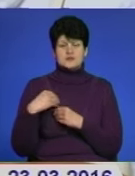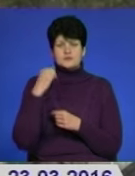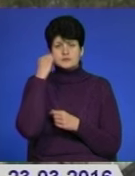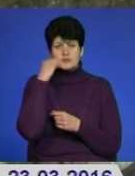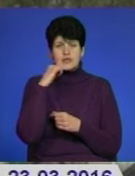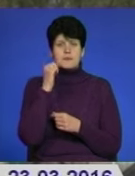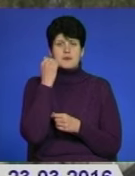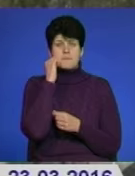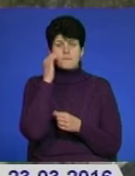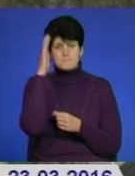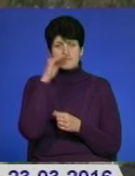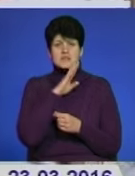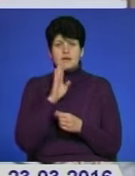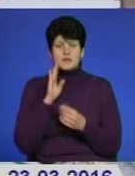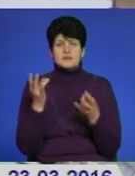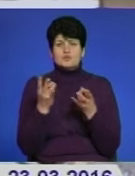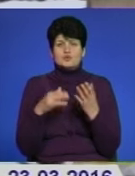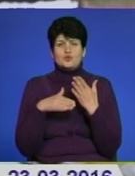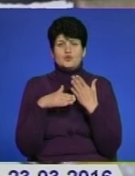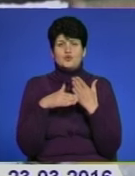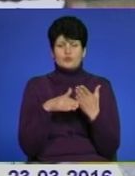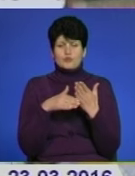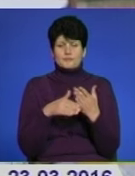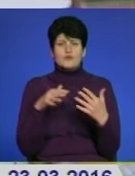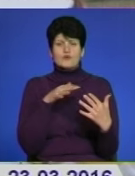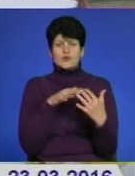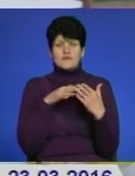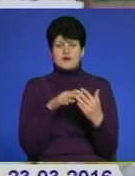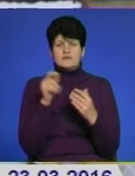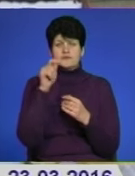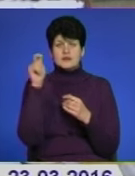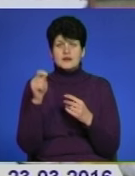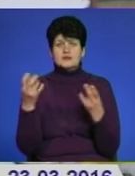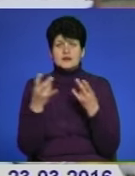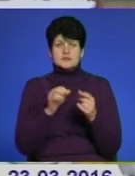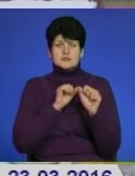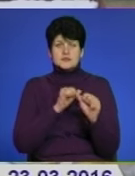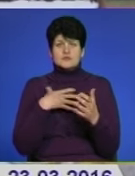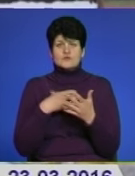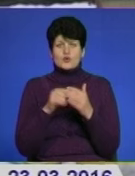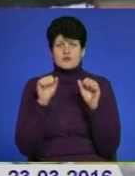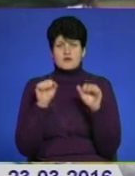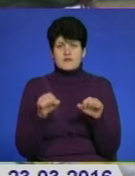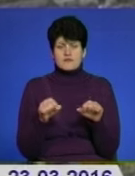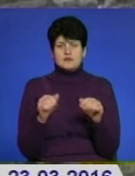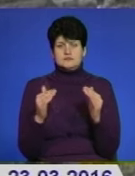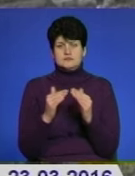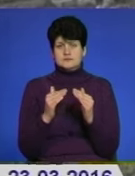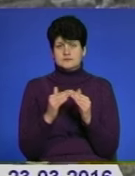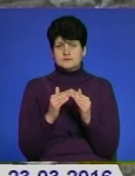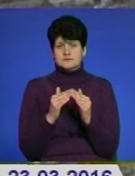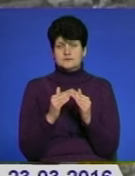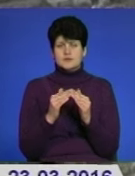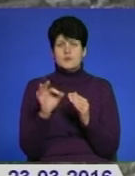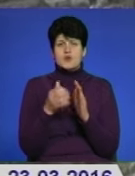батьками, які потребують допомоги. Відвоював на фронті і, на жаль, доводиться відстоювати свої права і на маленькій батьківщині. Про